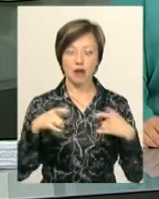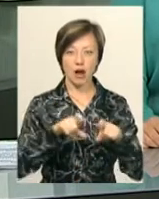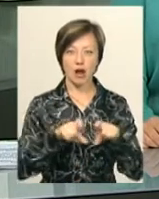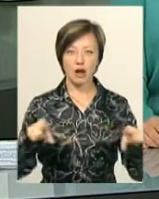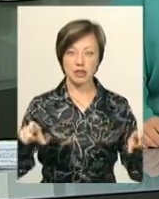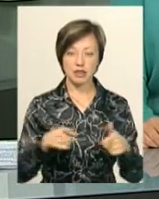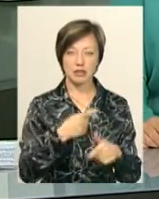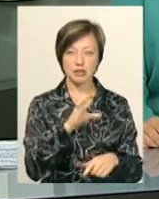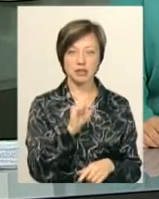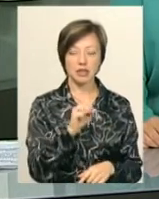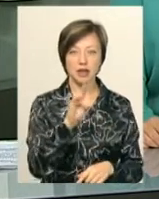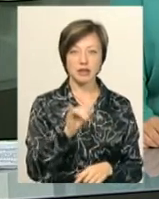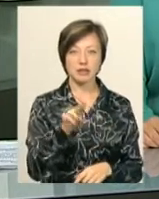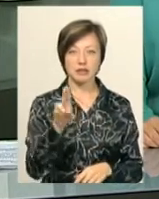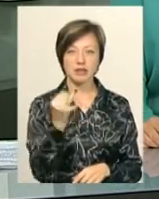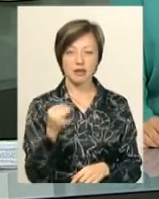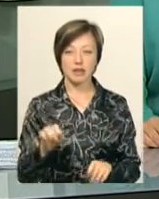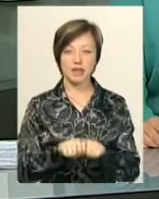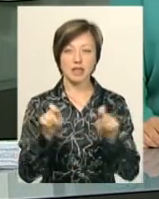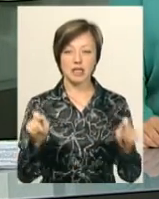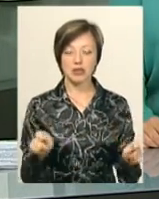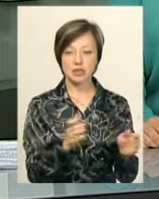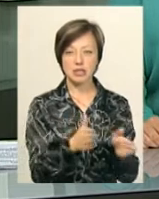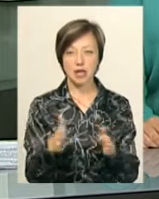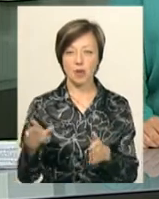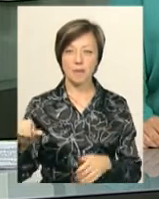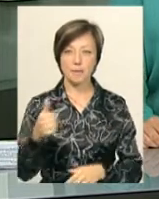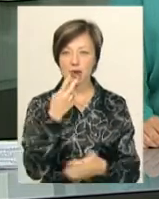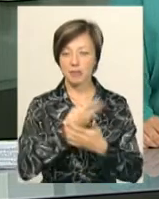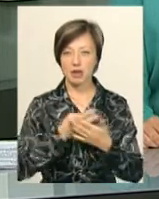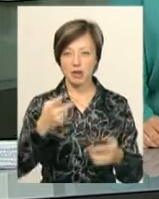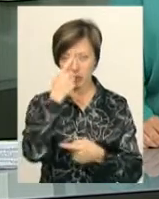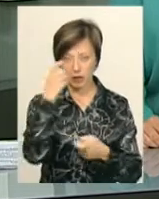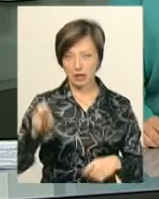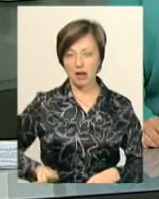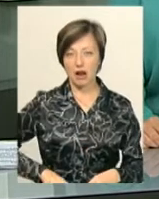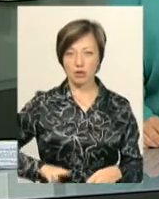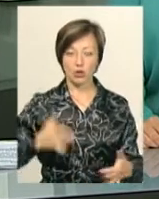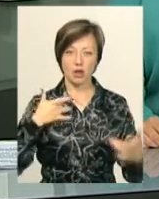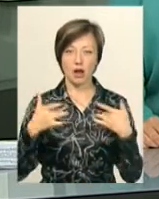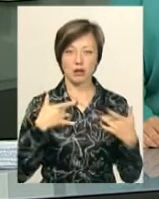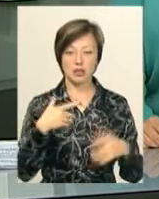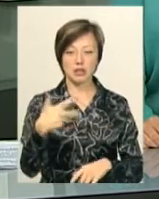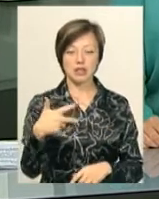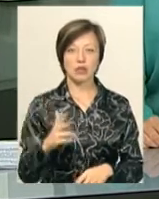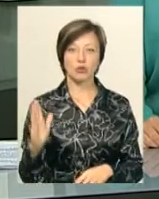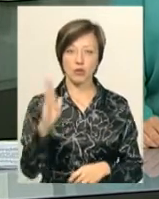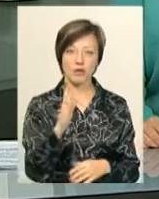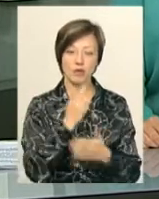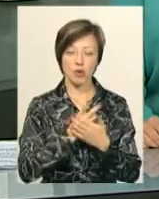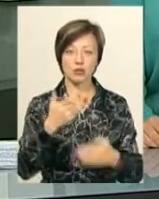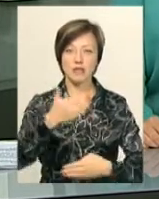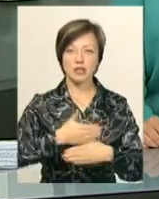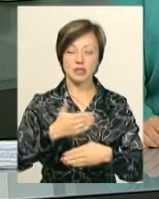театрі імені Михайла Старицького відкриють серію «Прем'єр». Про це повідомив директор театру Андрій Ковальчук. 30-го варисня покажуть